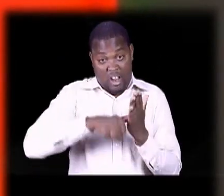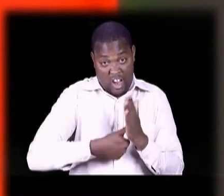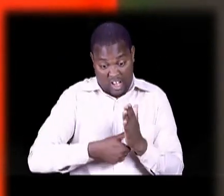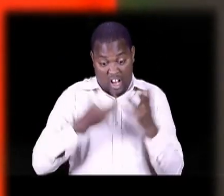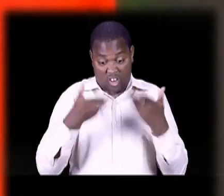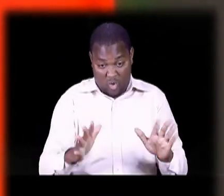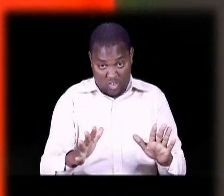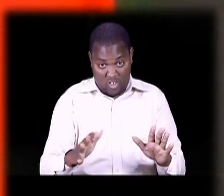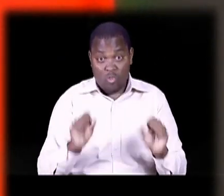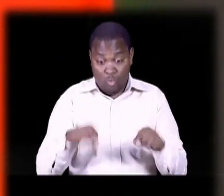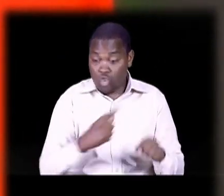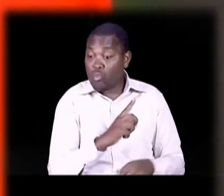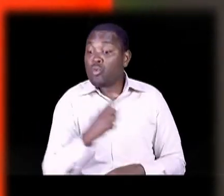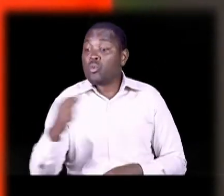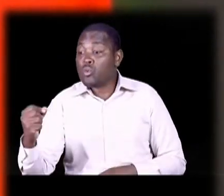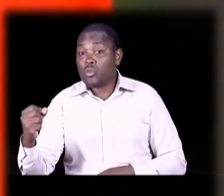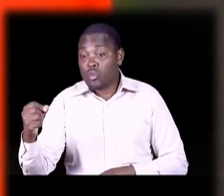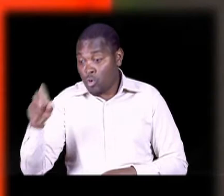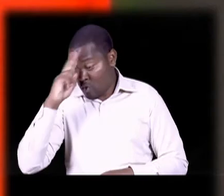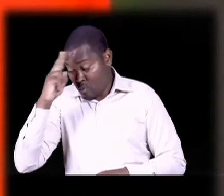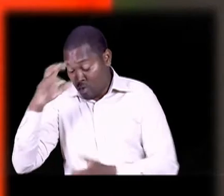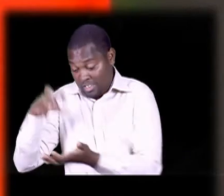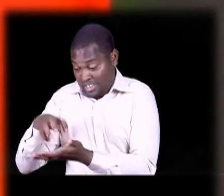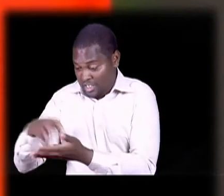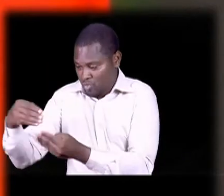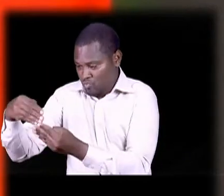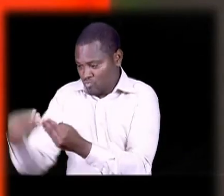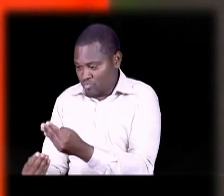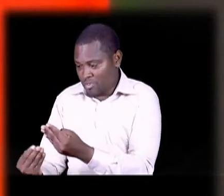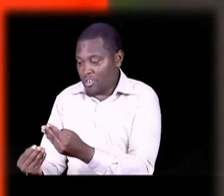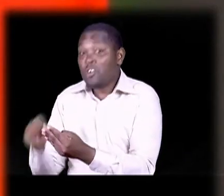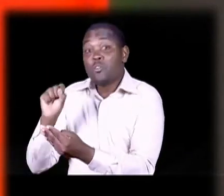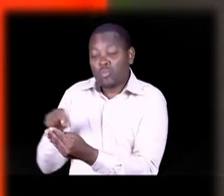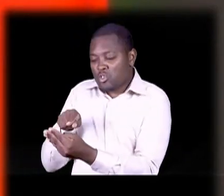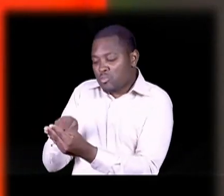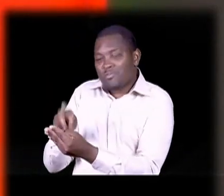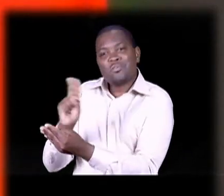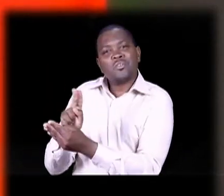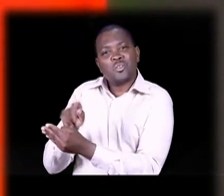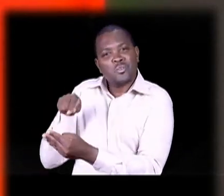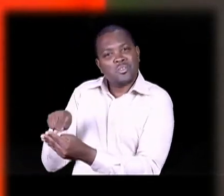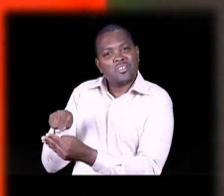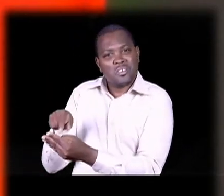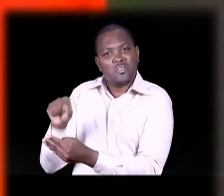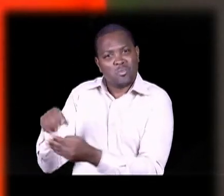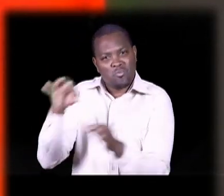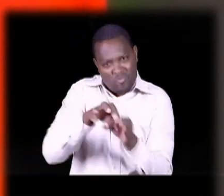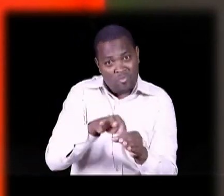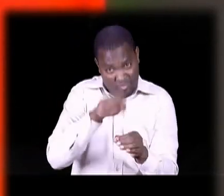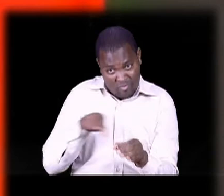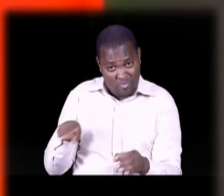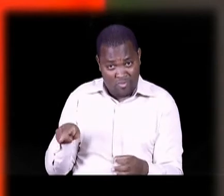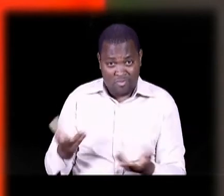case nipoteza ID before yo sikiwakura Naeza tumia police abstract Tena In case Nipoteza ID before your day